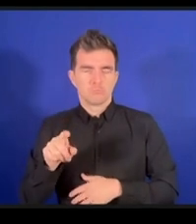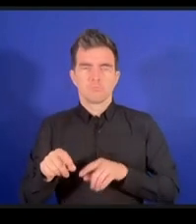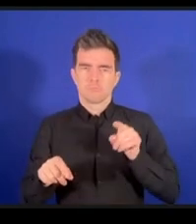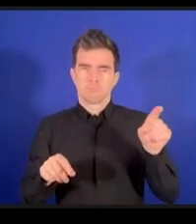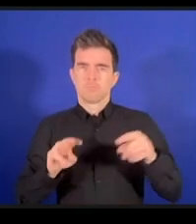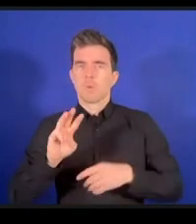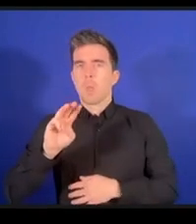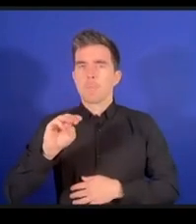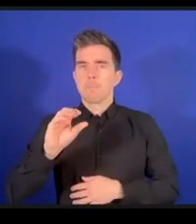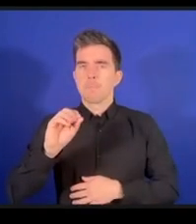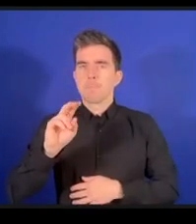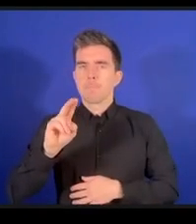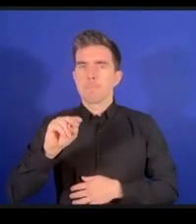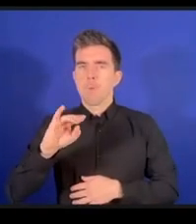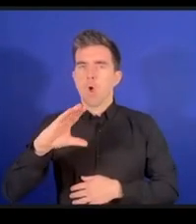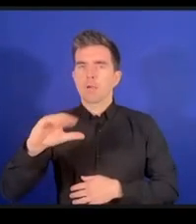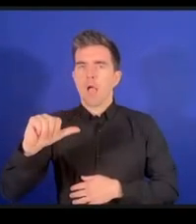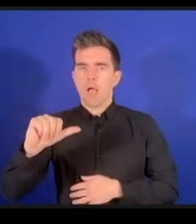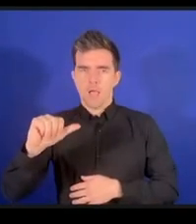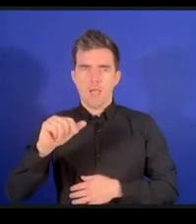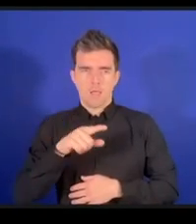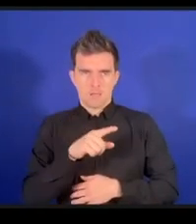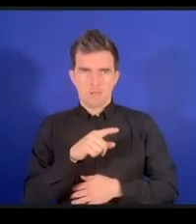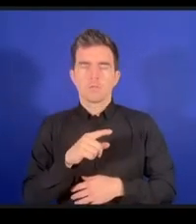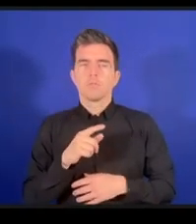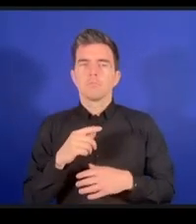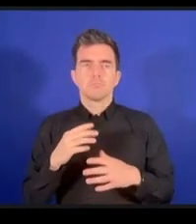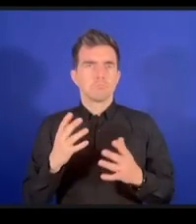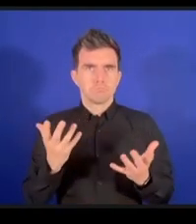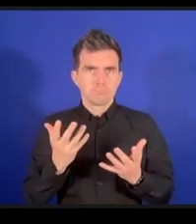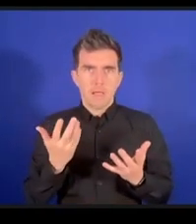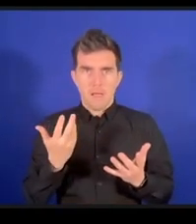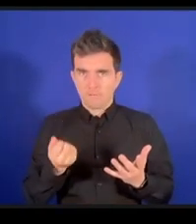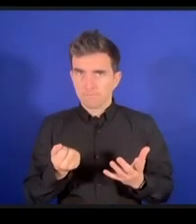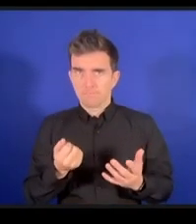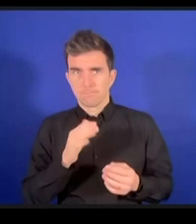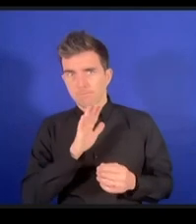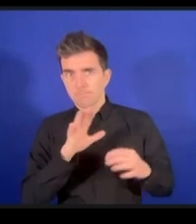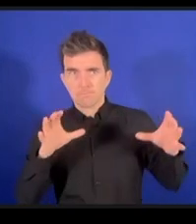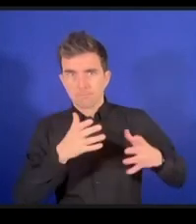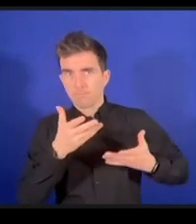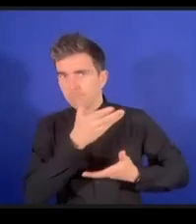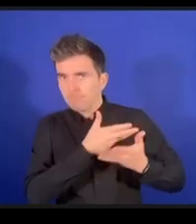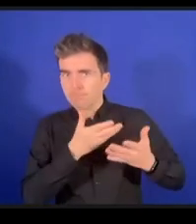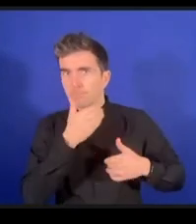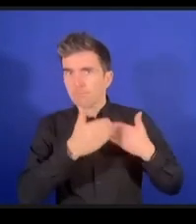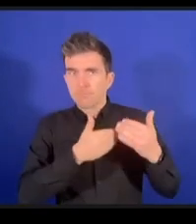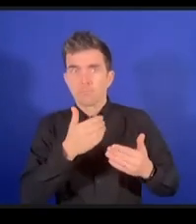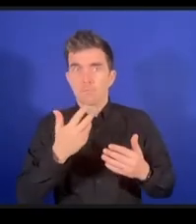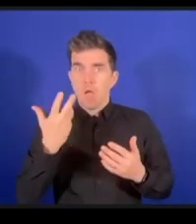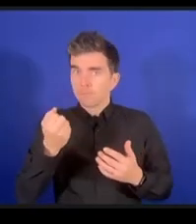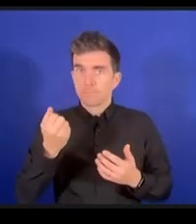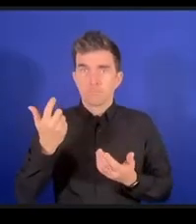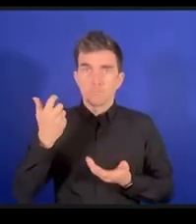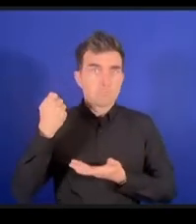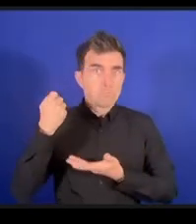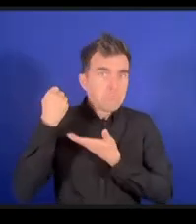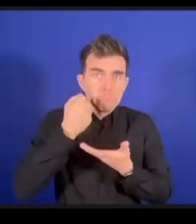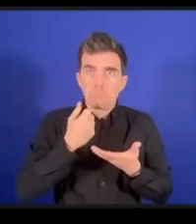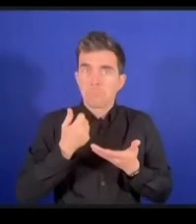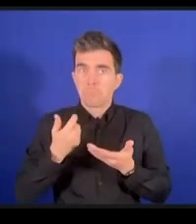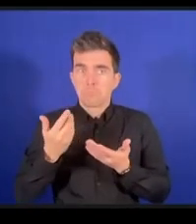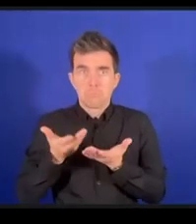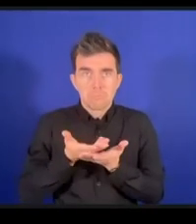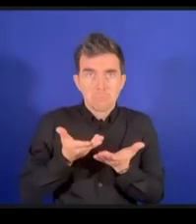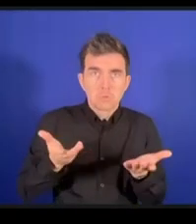DCの成果が業界そして立法府ではどのように歓迎されているのかDCによ